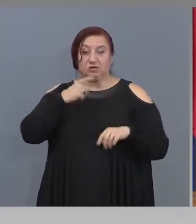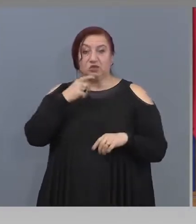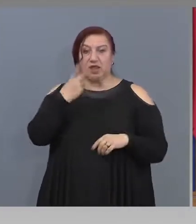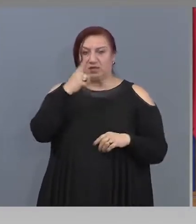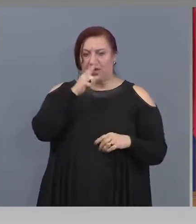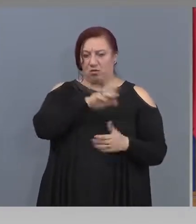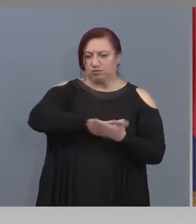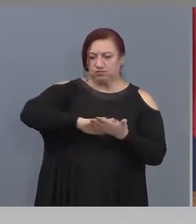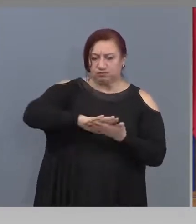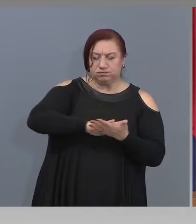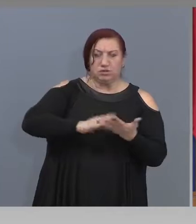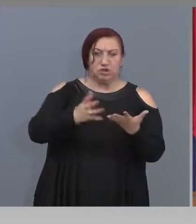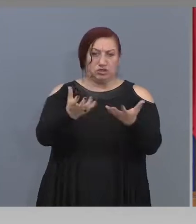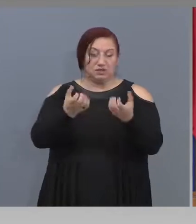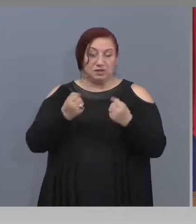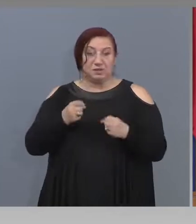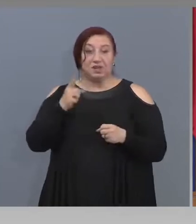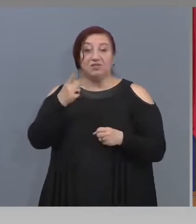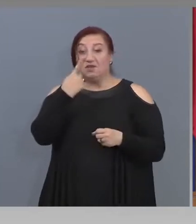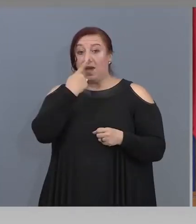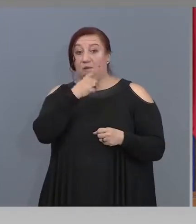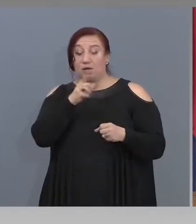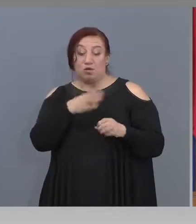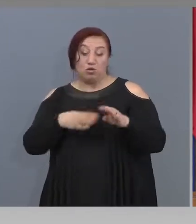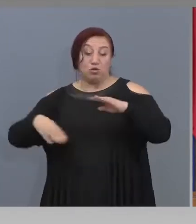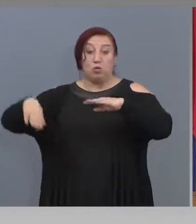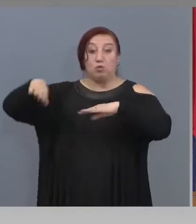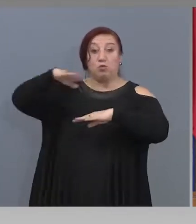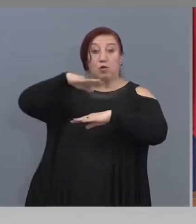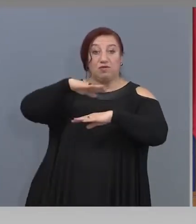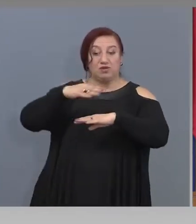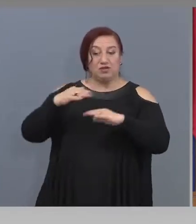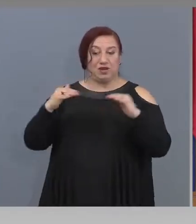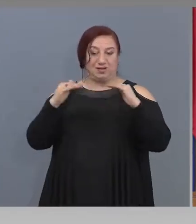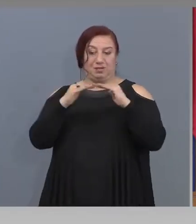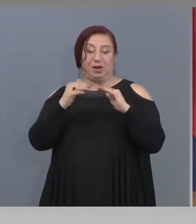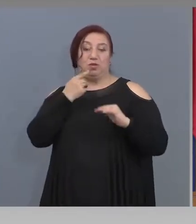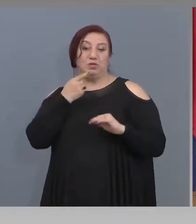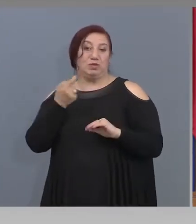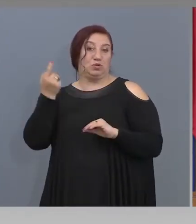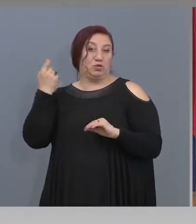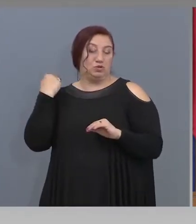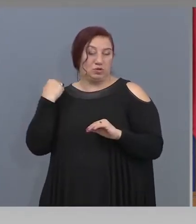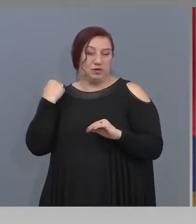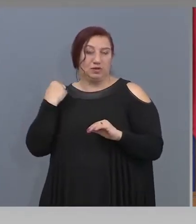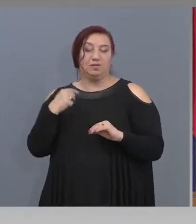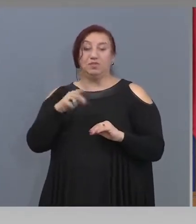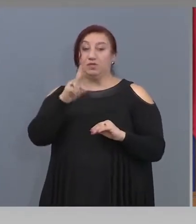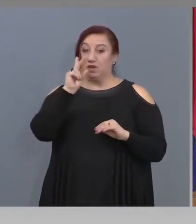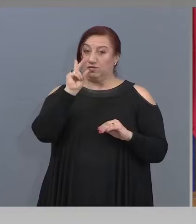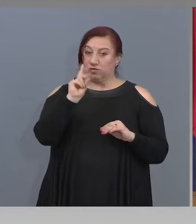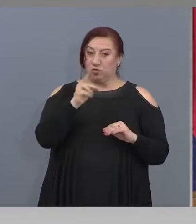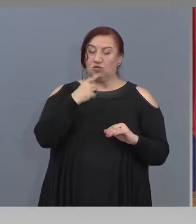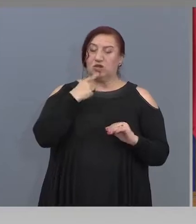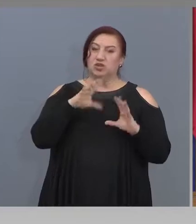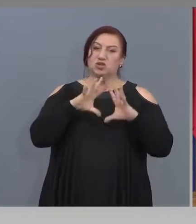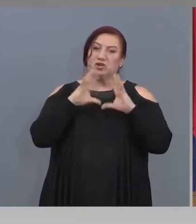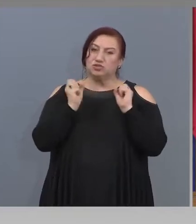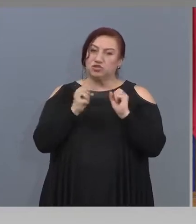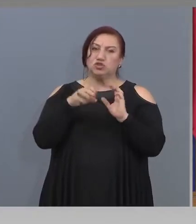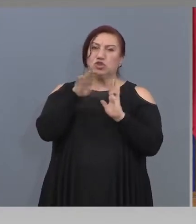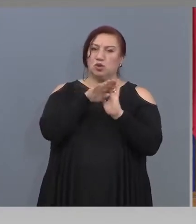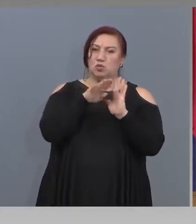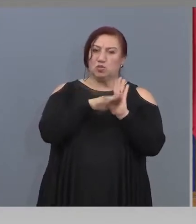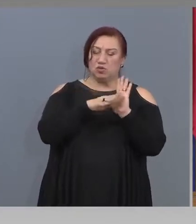фактически ще бъде почти с един милион отгоре спрямо миналата. Второ, между другото, да кажа за всички програми, които избирих